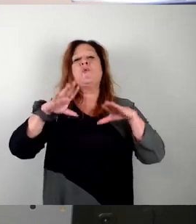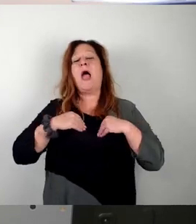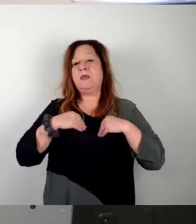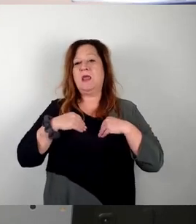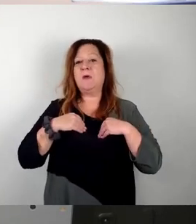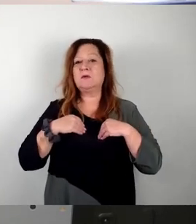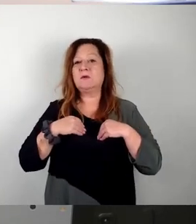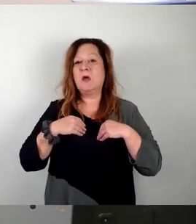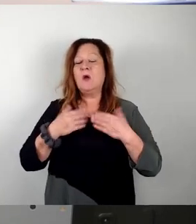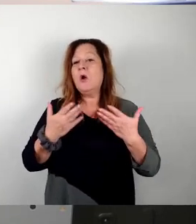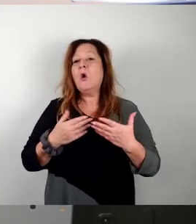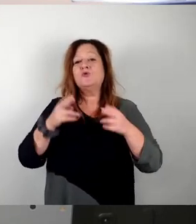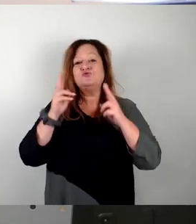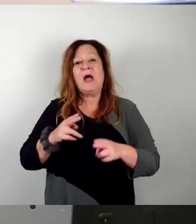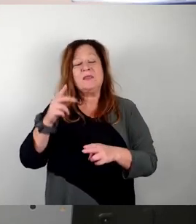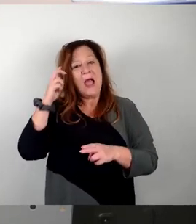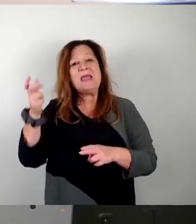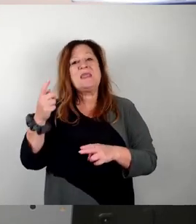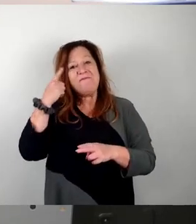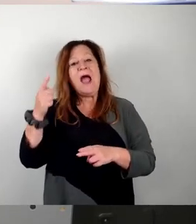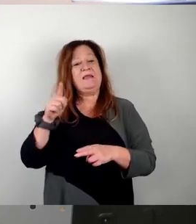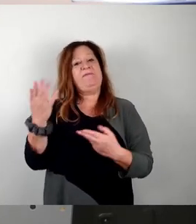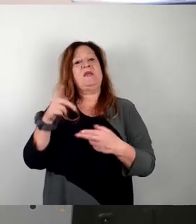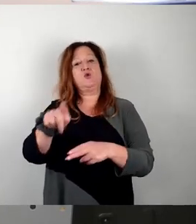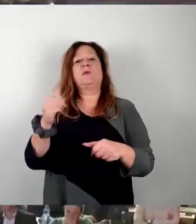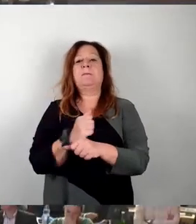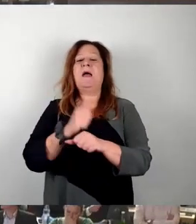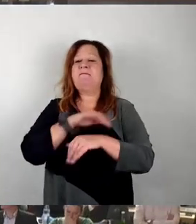Phase ist. Und deswegen lasst uns das so machen. Vielen Dank.